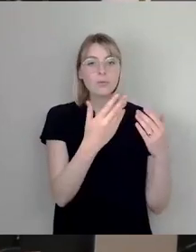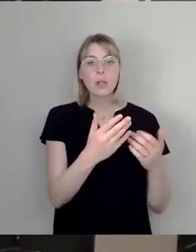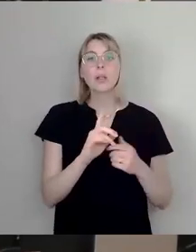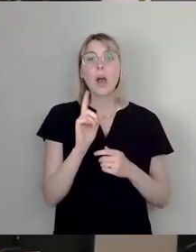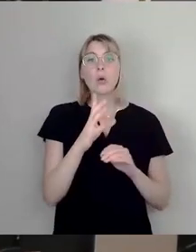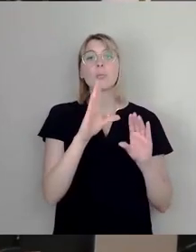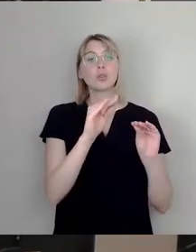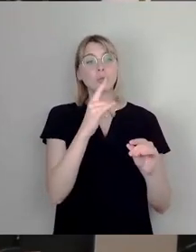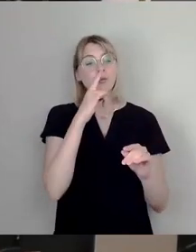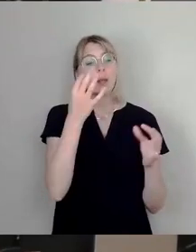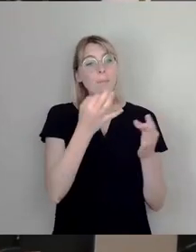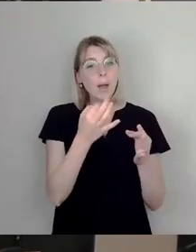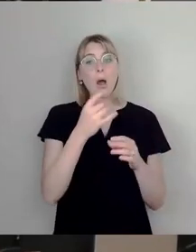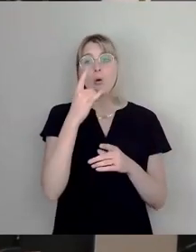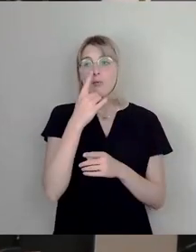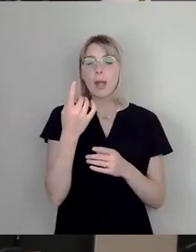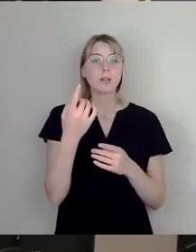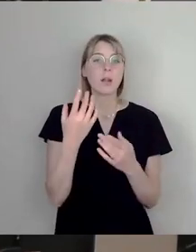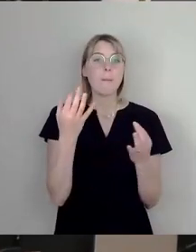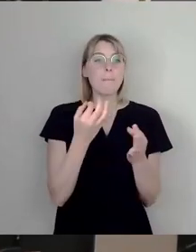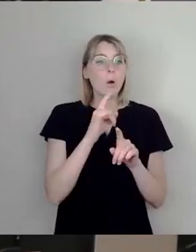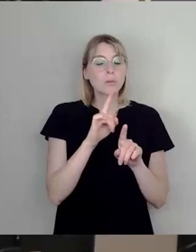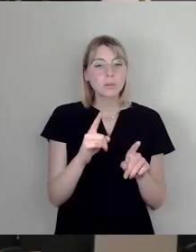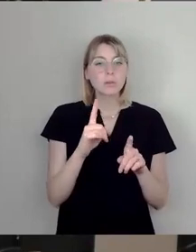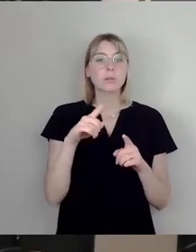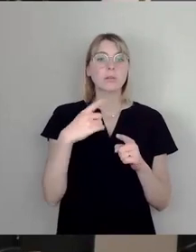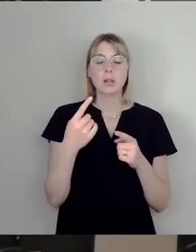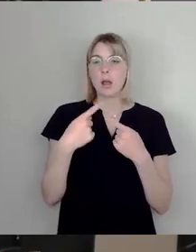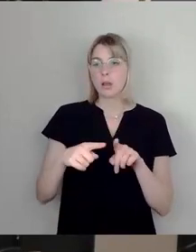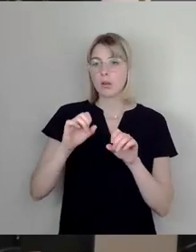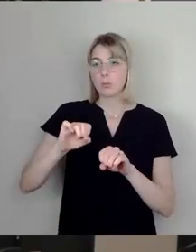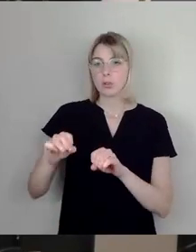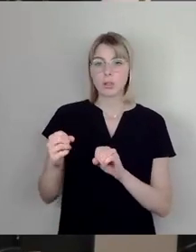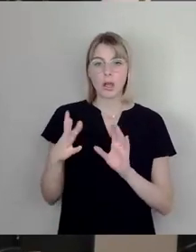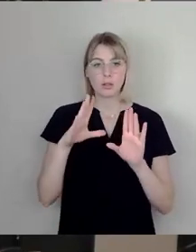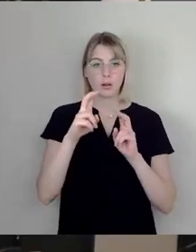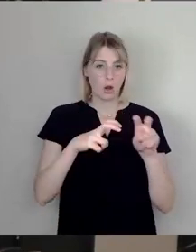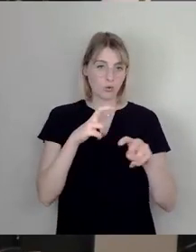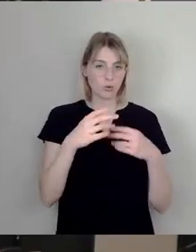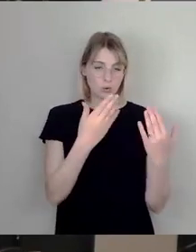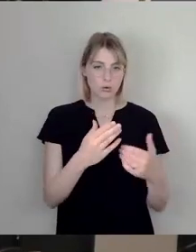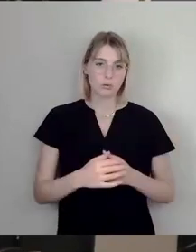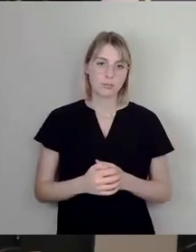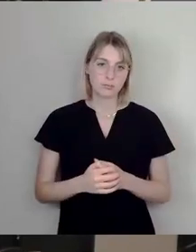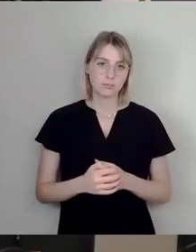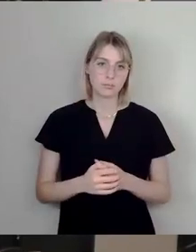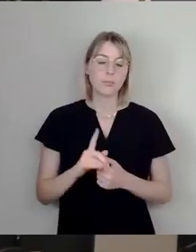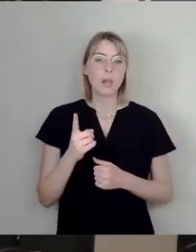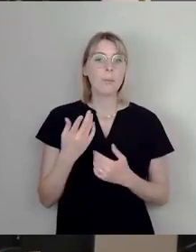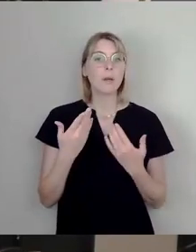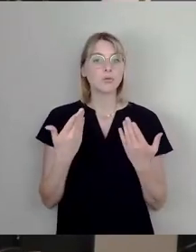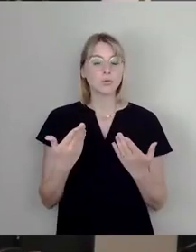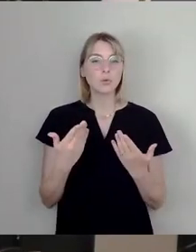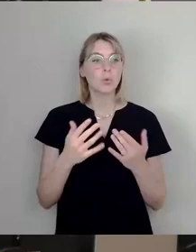gebraucht werden und wenn die Kapazitäten nicht mehr gebraucht werden, dass die für andere Dinge dann alternativ genutzt werden, dass sie aber prinzipiell zur Verfügung